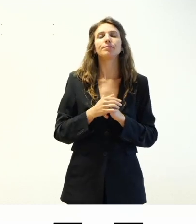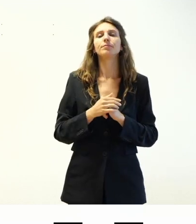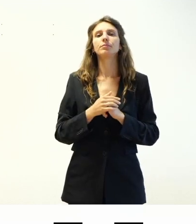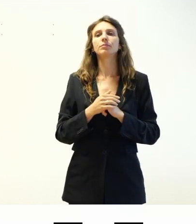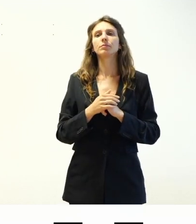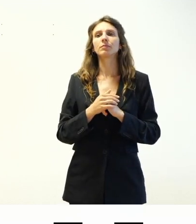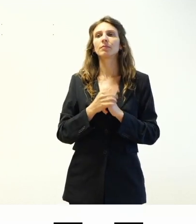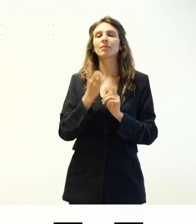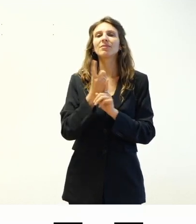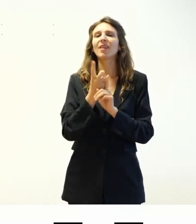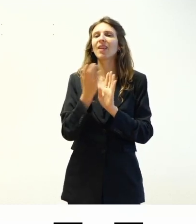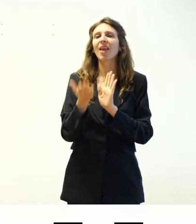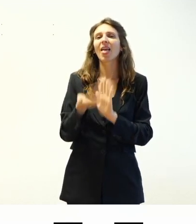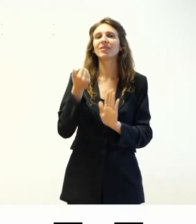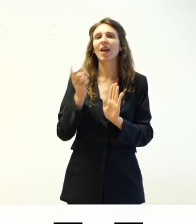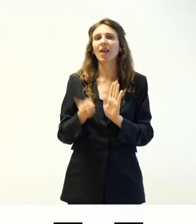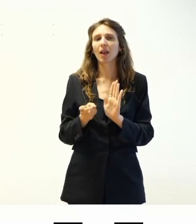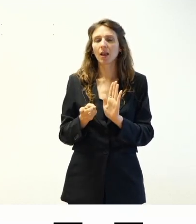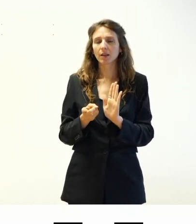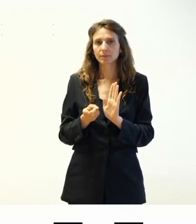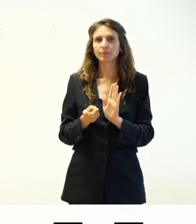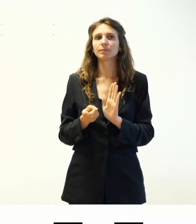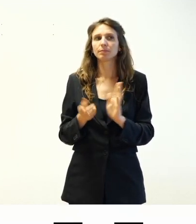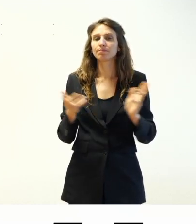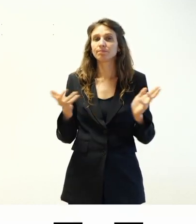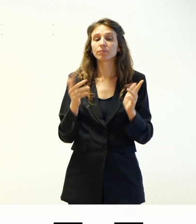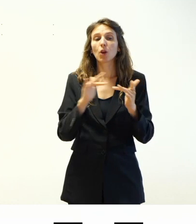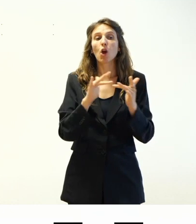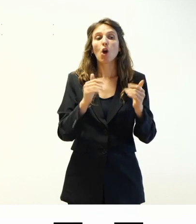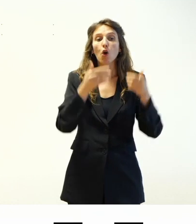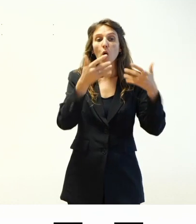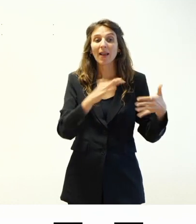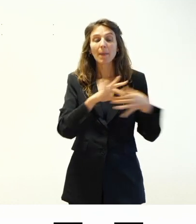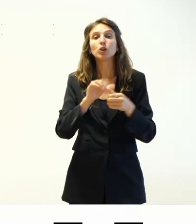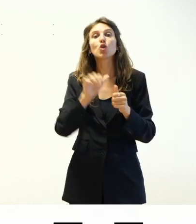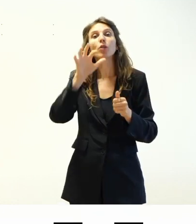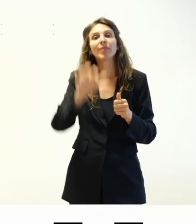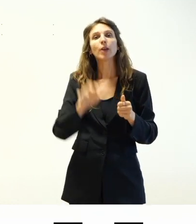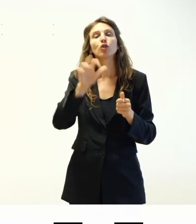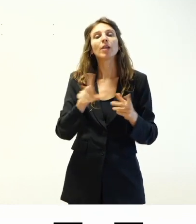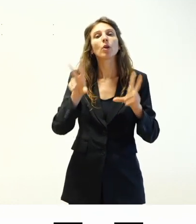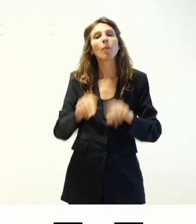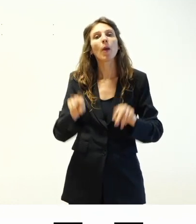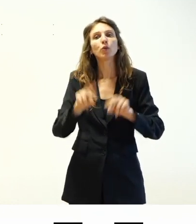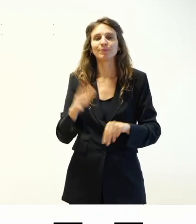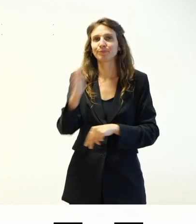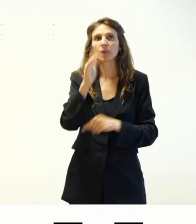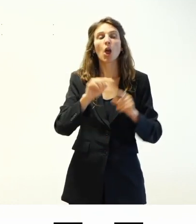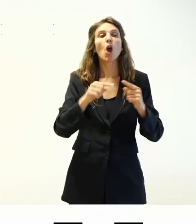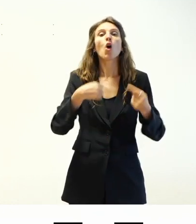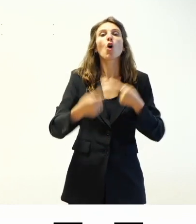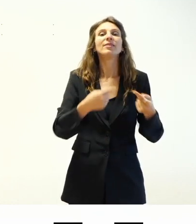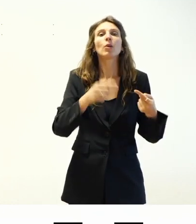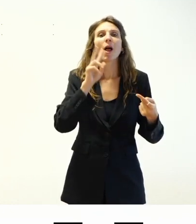bisogna evitare che i collegamenti abbiano solo testo ripetuto cioè tutti i collegamenti del tipo continua a leggere